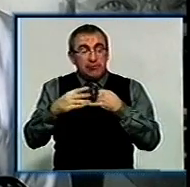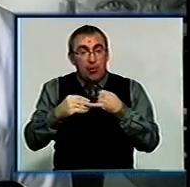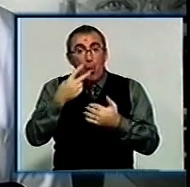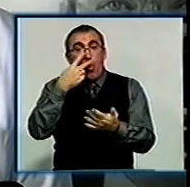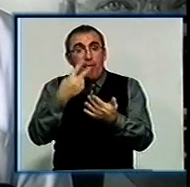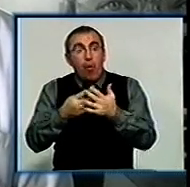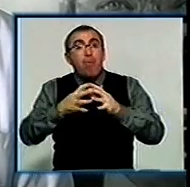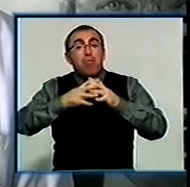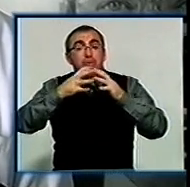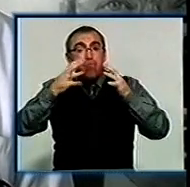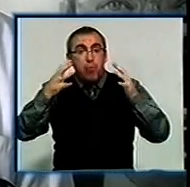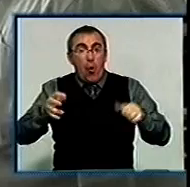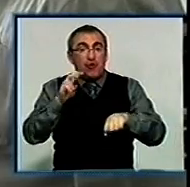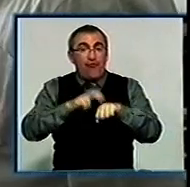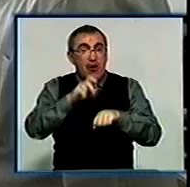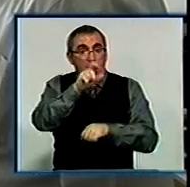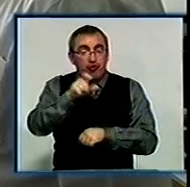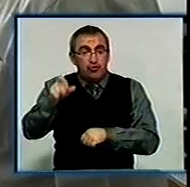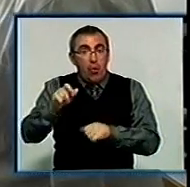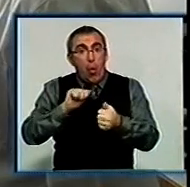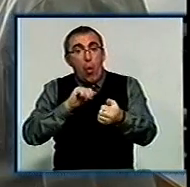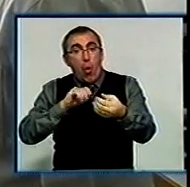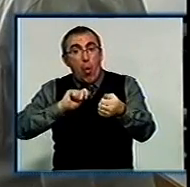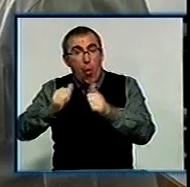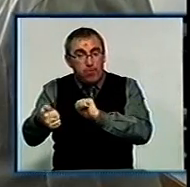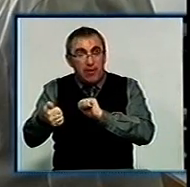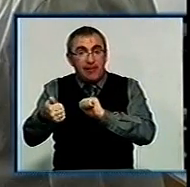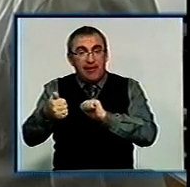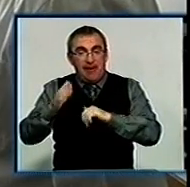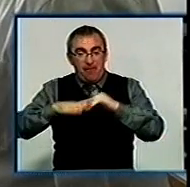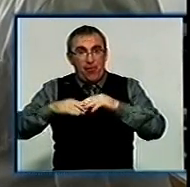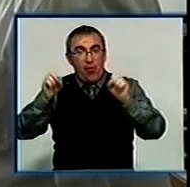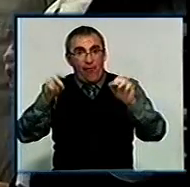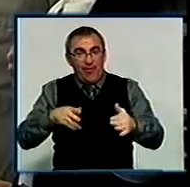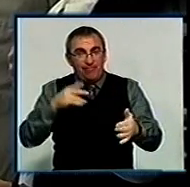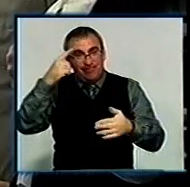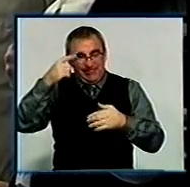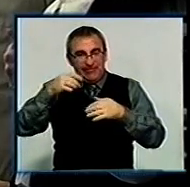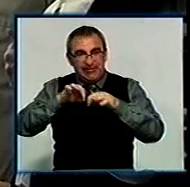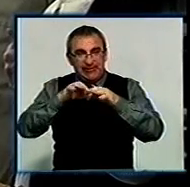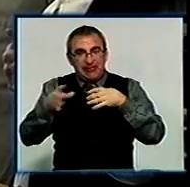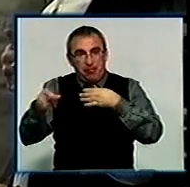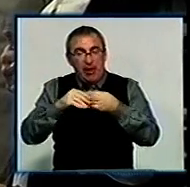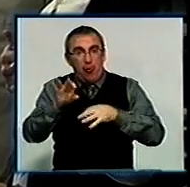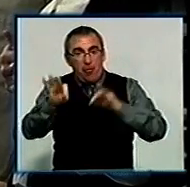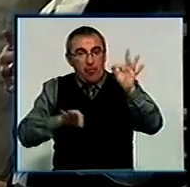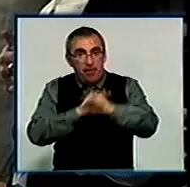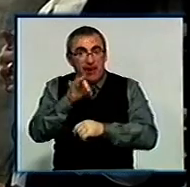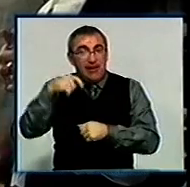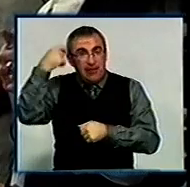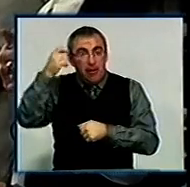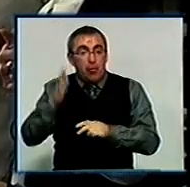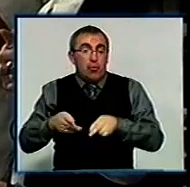побачили побольше врачей. Обмін професійним досвідом – це лише один із напрямків спільного проєкту. Стамбульські медики щомісяця